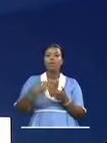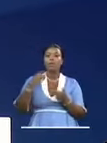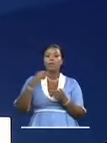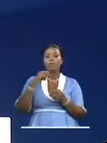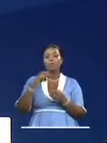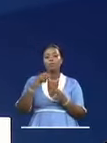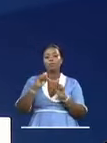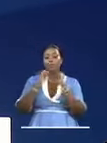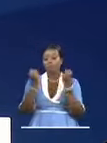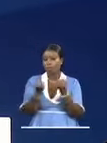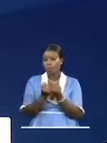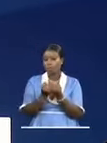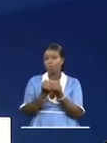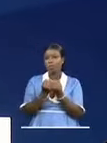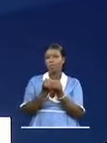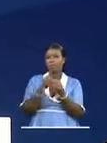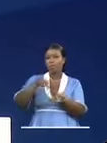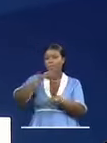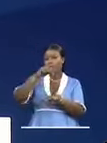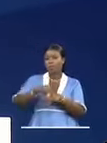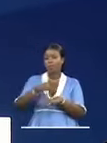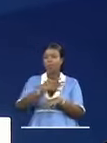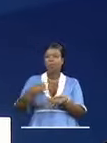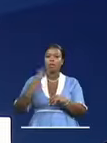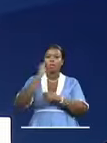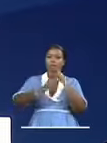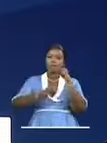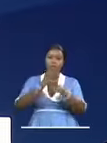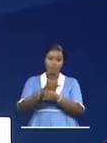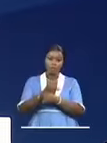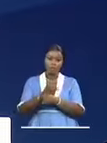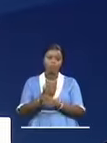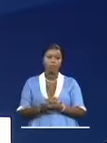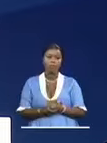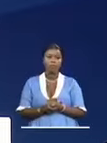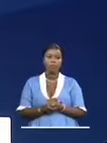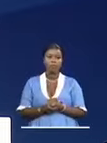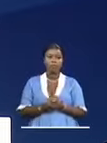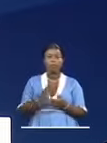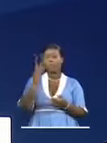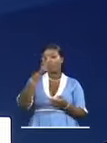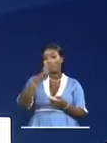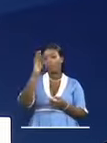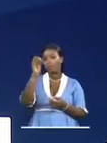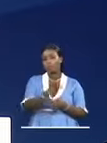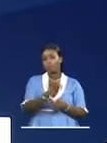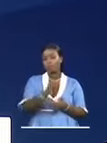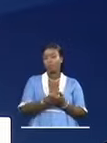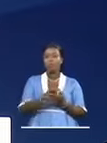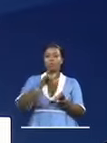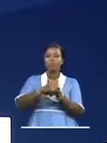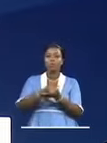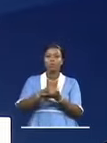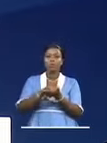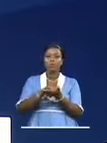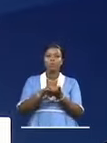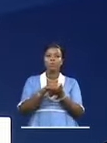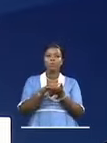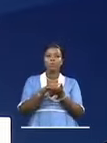national et international dans une démarche qui sera très intelligente. Et 14% seront effectivement du privé pur.